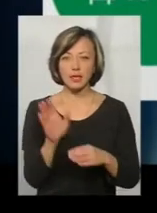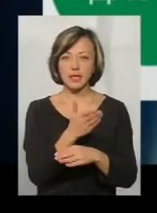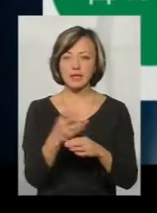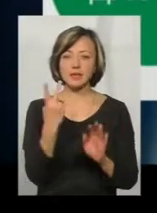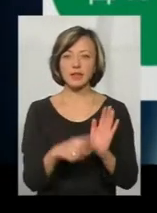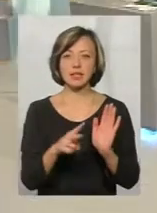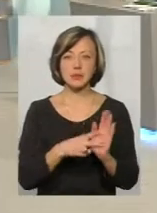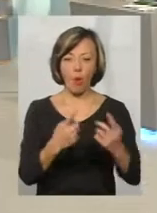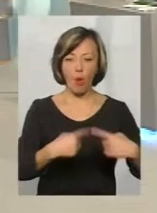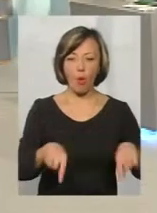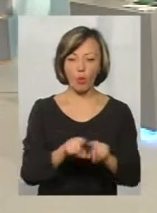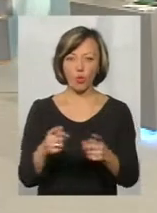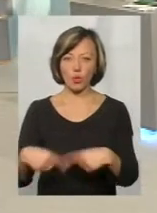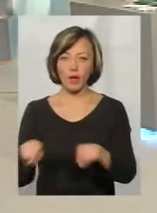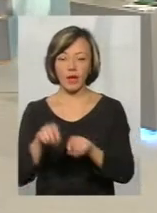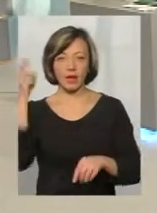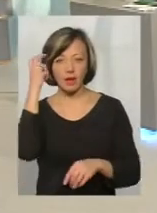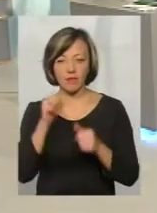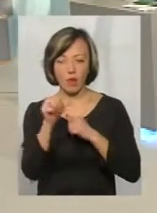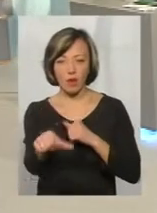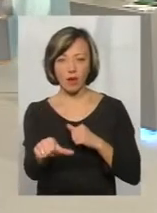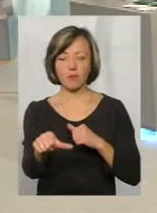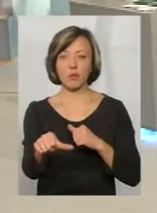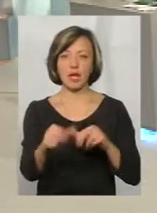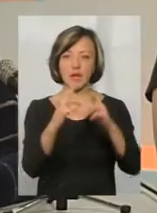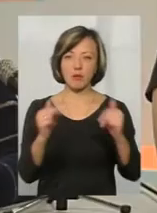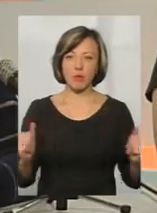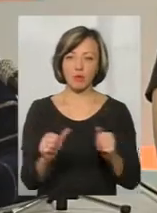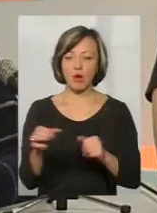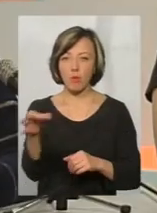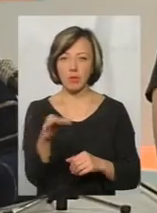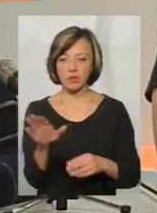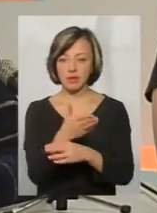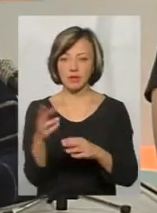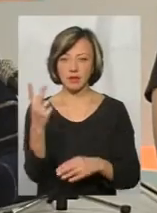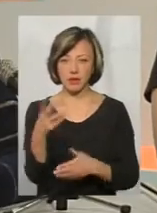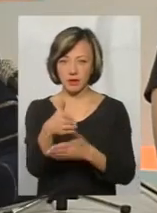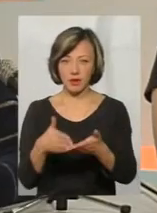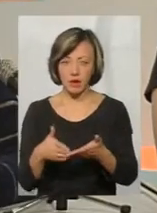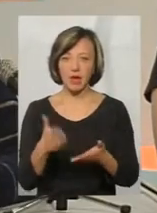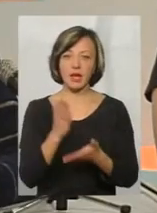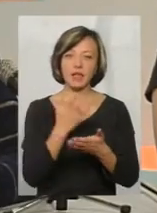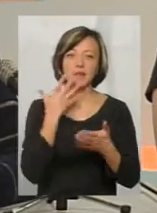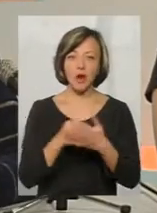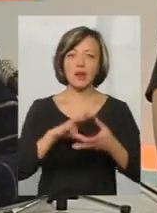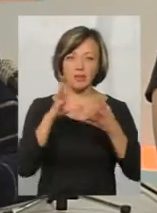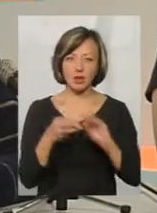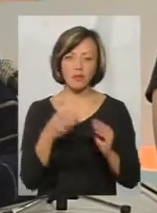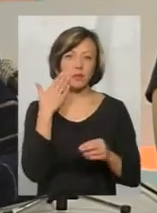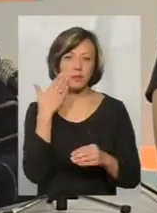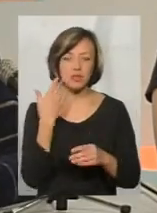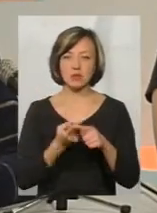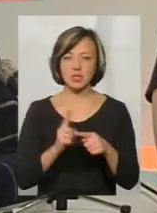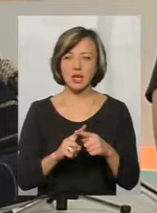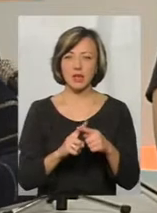27 округів. Там Київ окремо, Дніпропетровська область ділиться на дві частини. Але загалом це приблизно